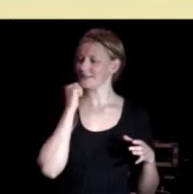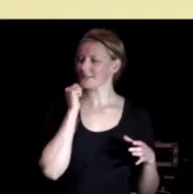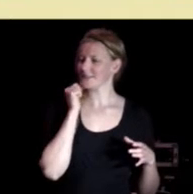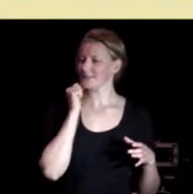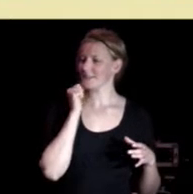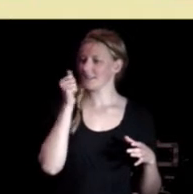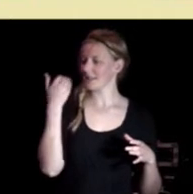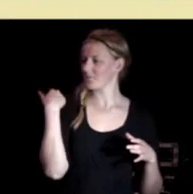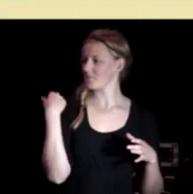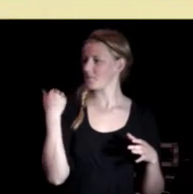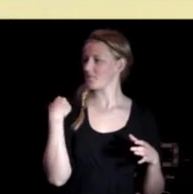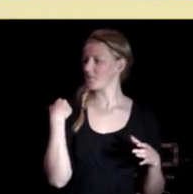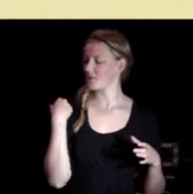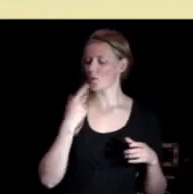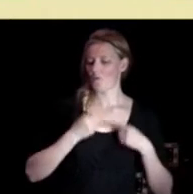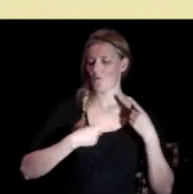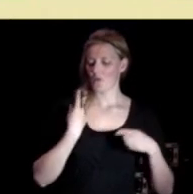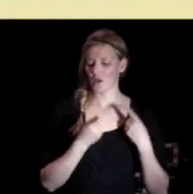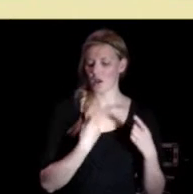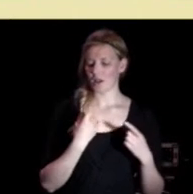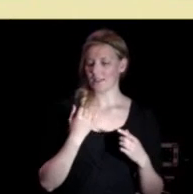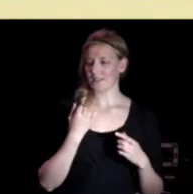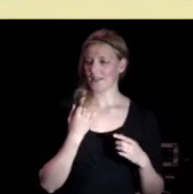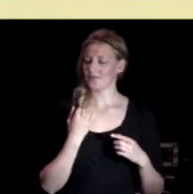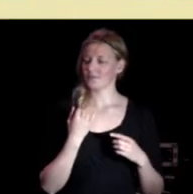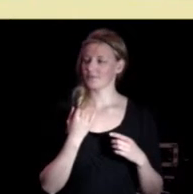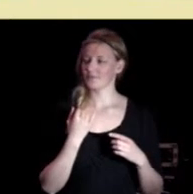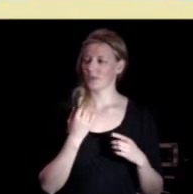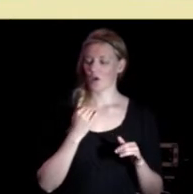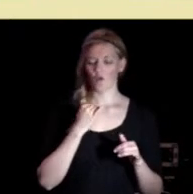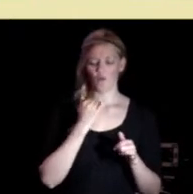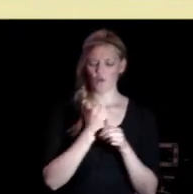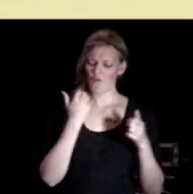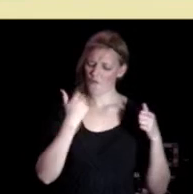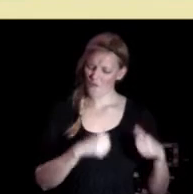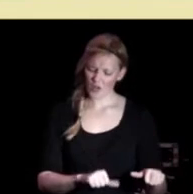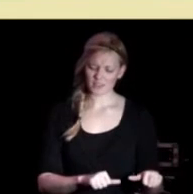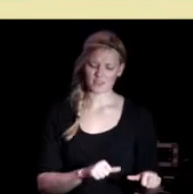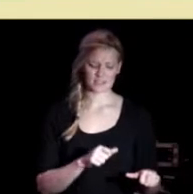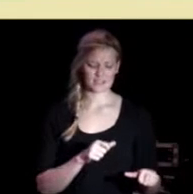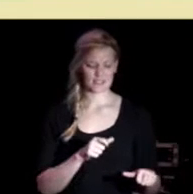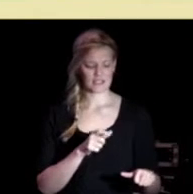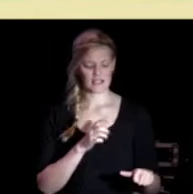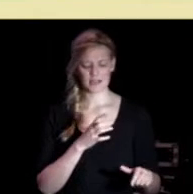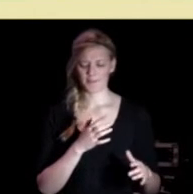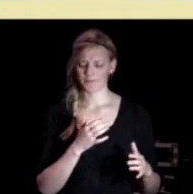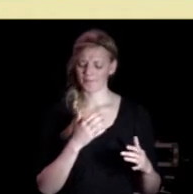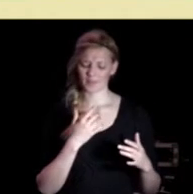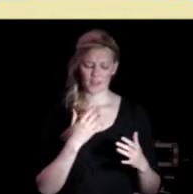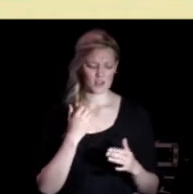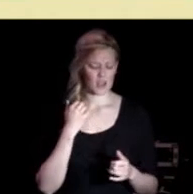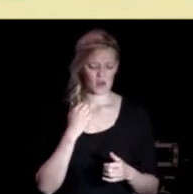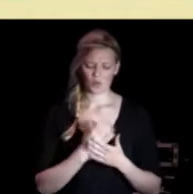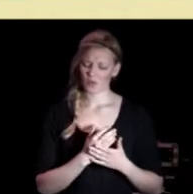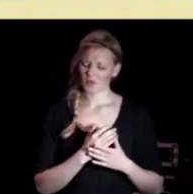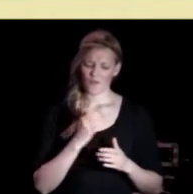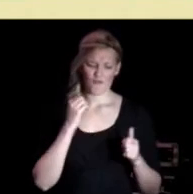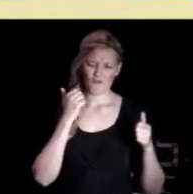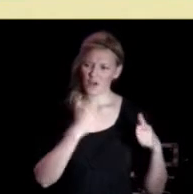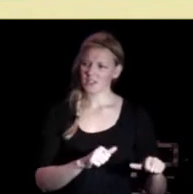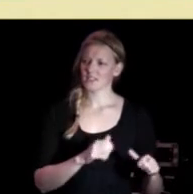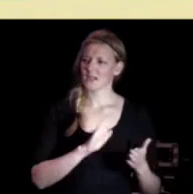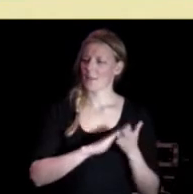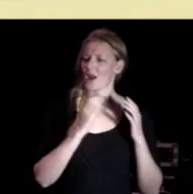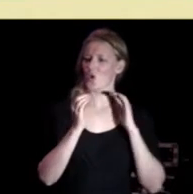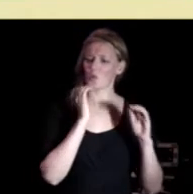som fortalte oss indirekte i det de sa, hvor utrolig vanskelig kommunikasjon er, at det